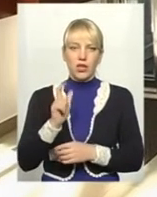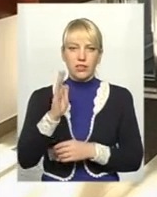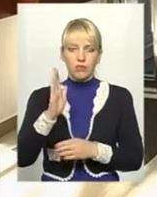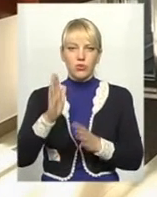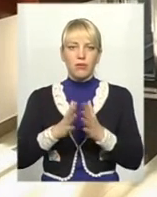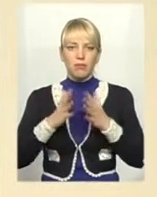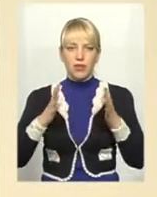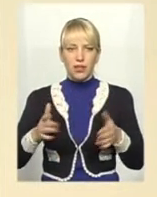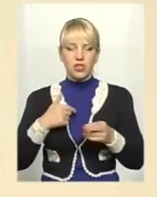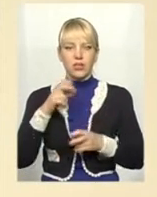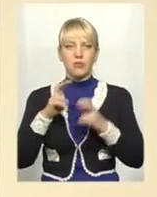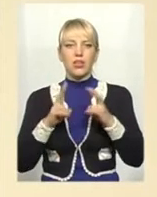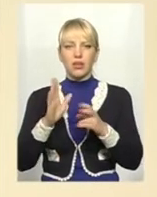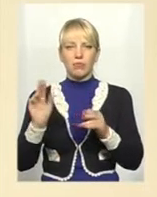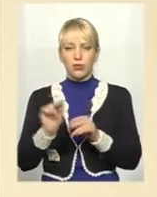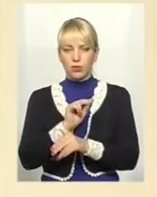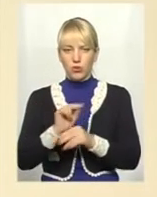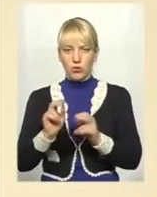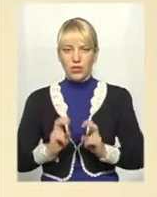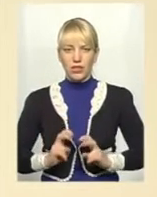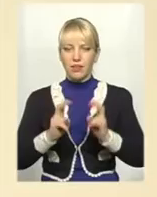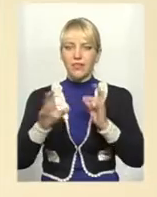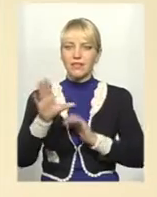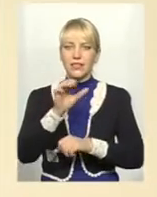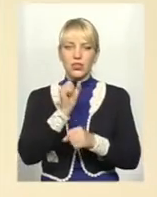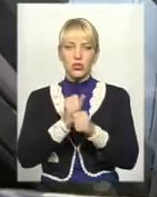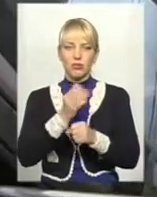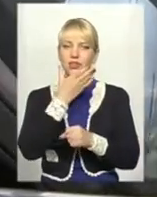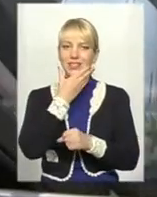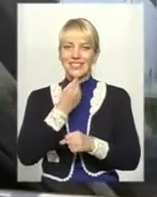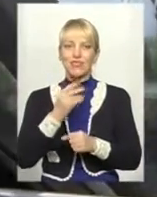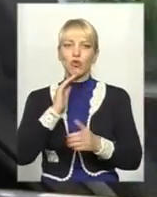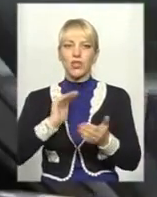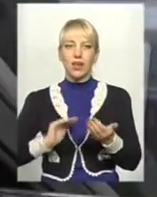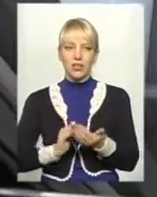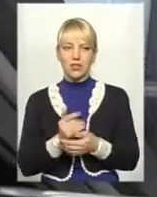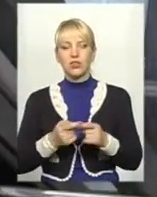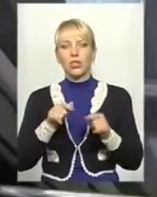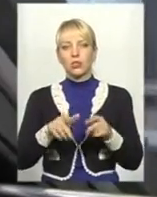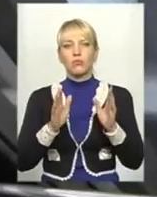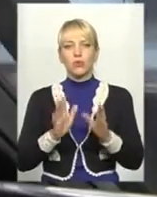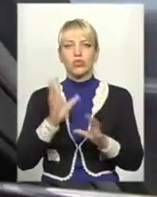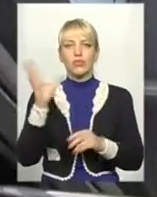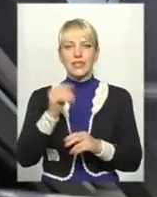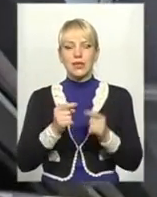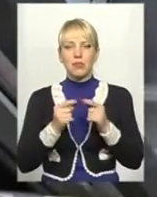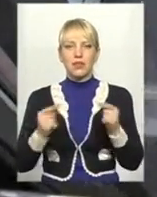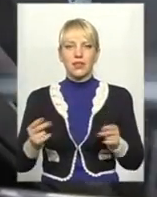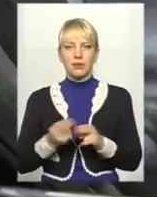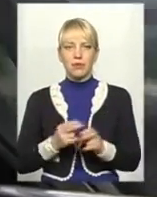яке монтуватиме ліфт, переконують, що все зроблять красиво і якісно. Там будуть усі прилади безпеки,